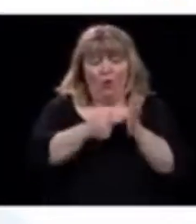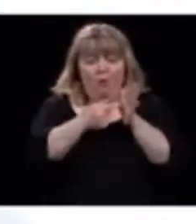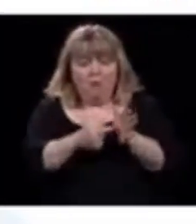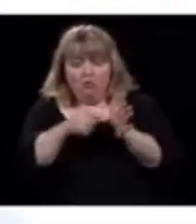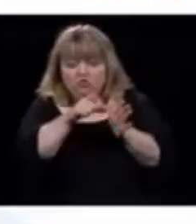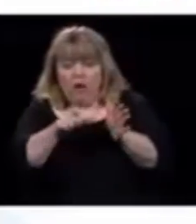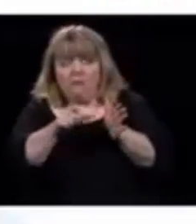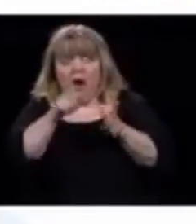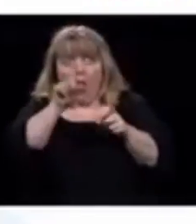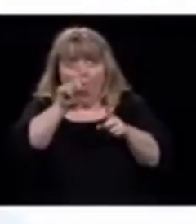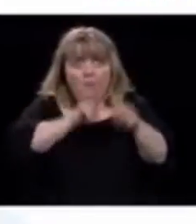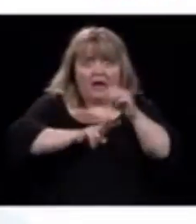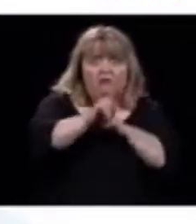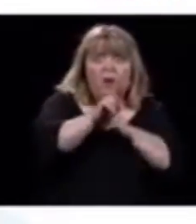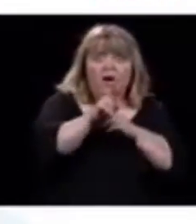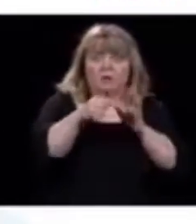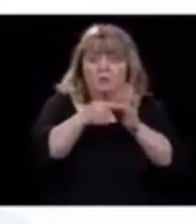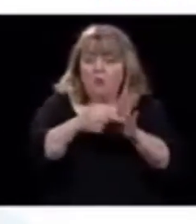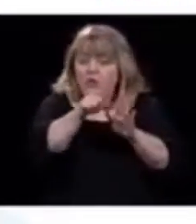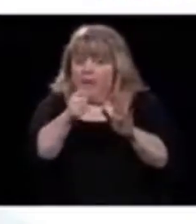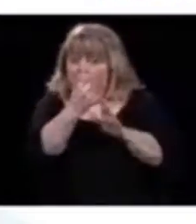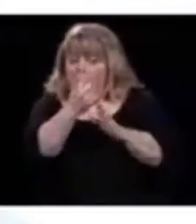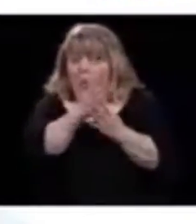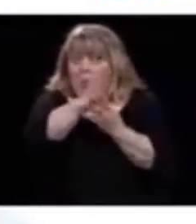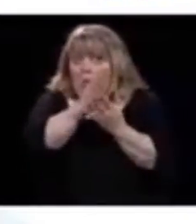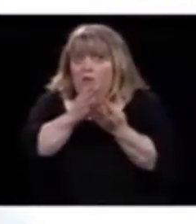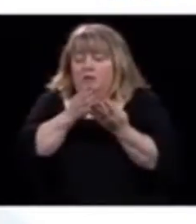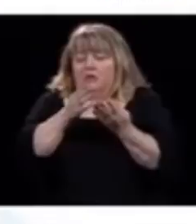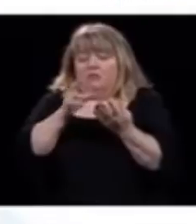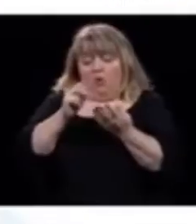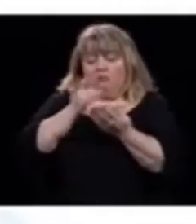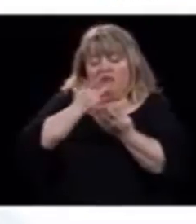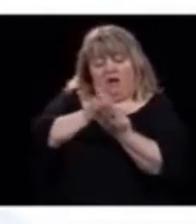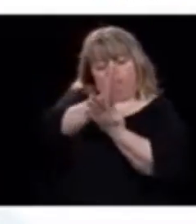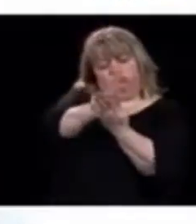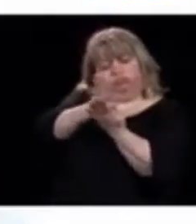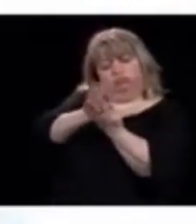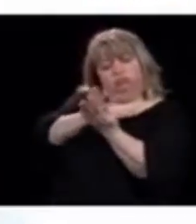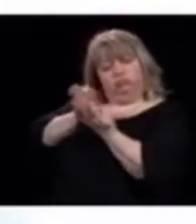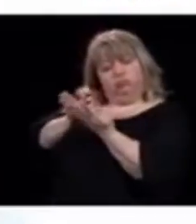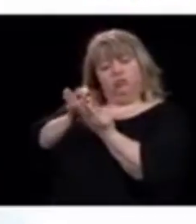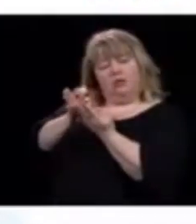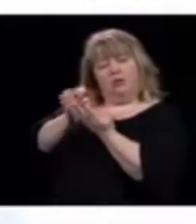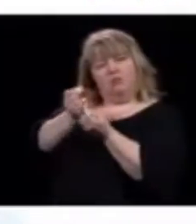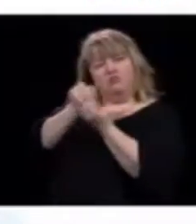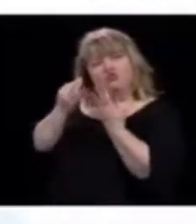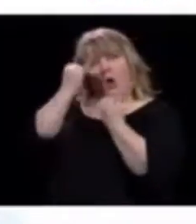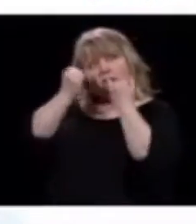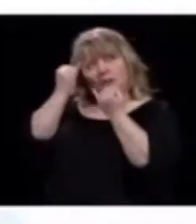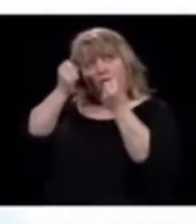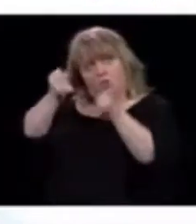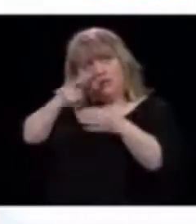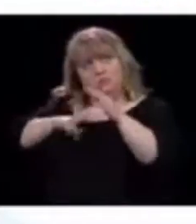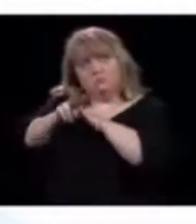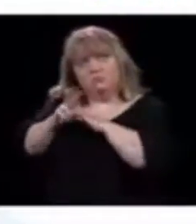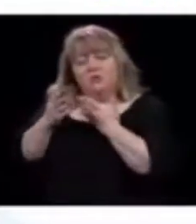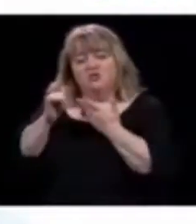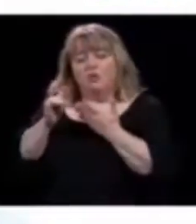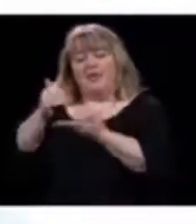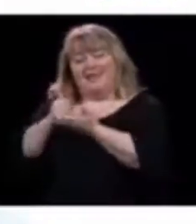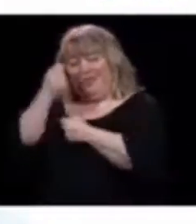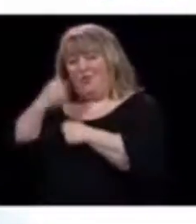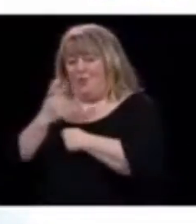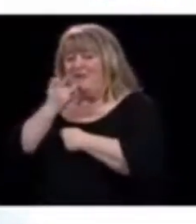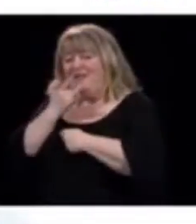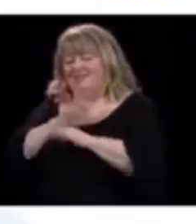scénario. J'aime mieux en avoir plusieurs, puis j'aime mieux qu'on les garde pour nous. C'est un choix qu'on fait. M. le Premier ministre, si je m'excuse de